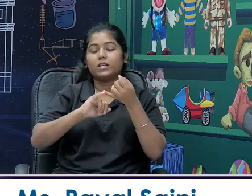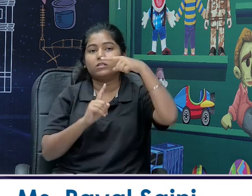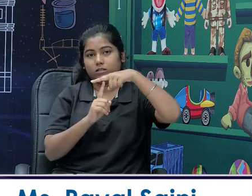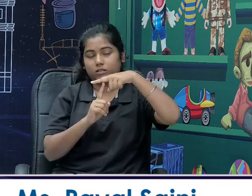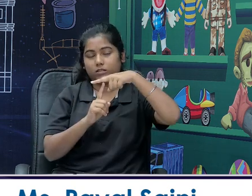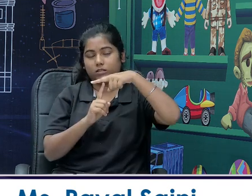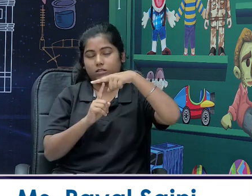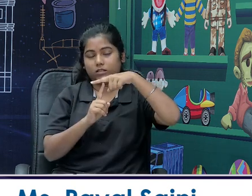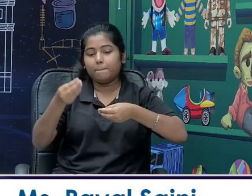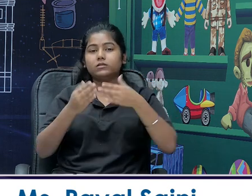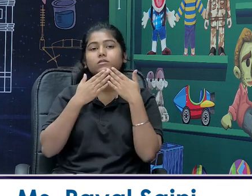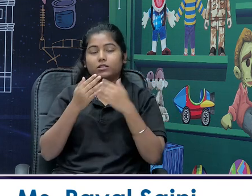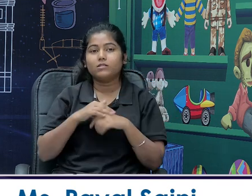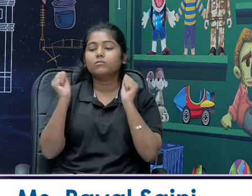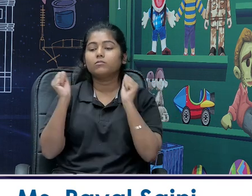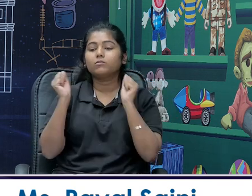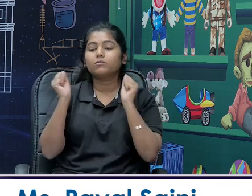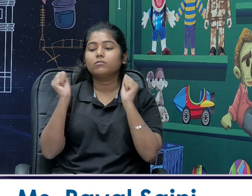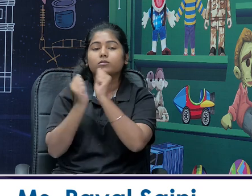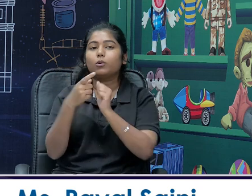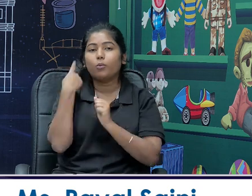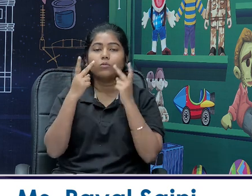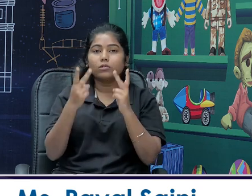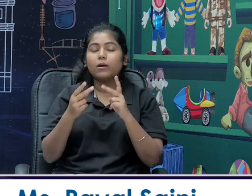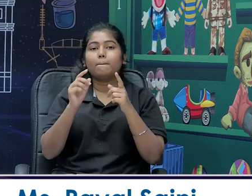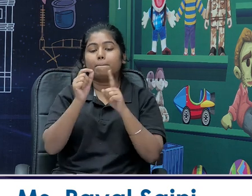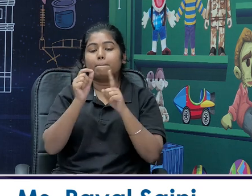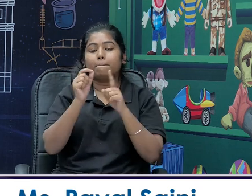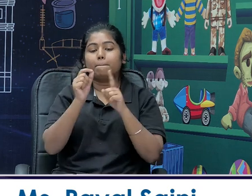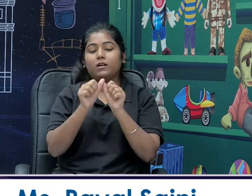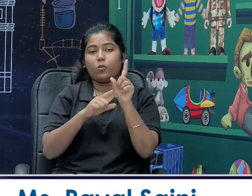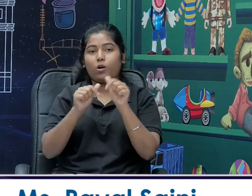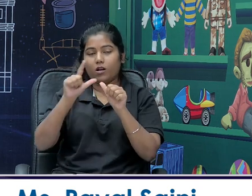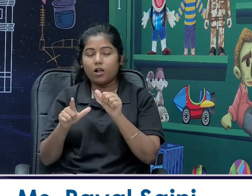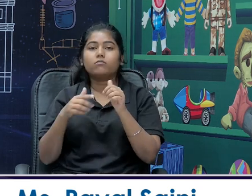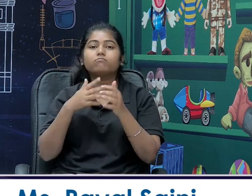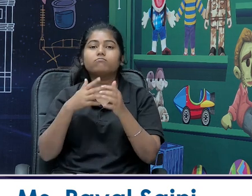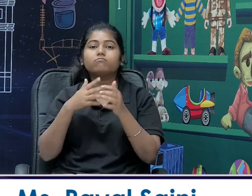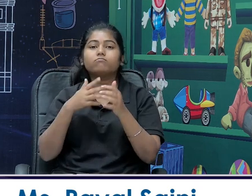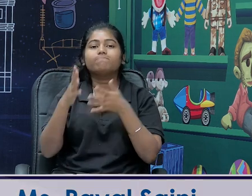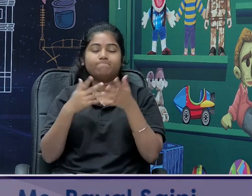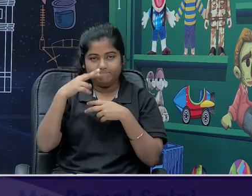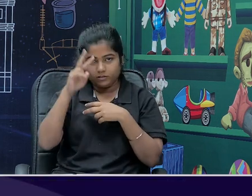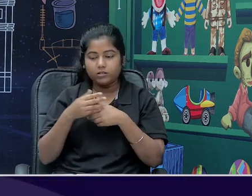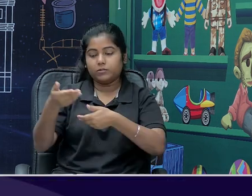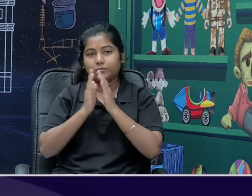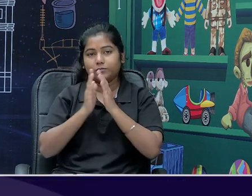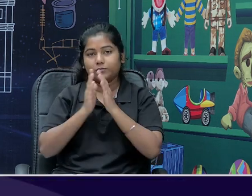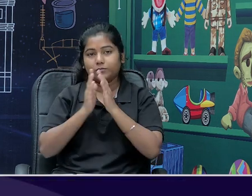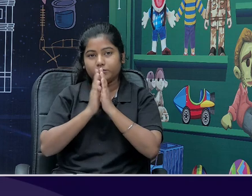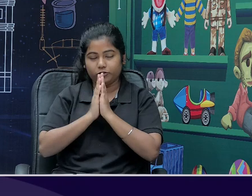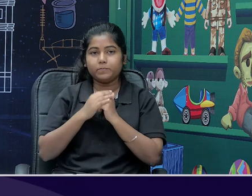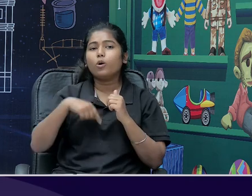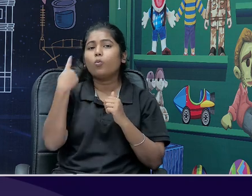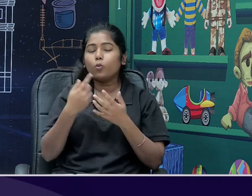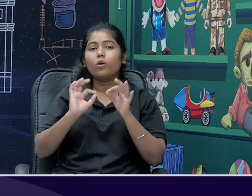आप मेरे साथ स्क्रीन पर देख रहे हैं Ms.Payle Saini को जो की स्क्रीन शेर कर रही है पाइल नमस्कार आपका बहुत-बहुत स्वागत है पाइल जो है